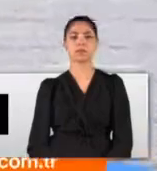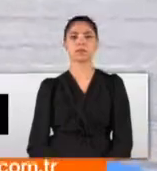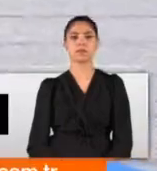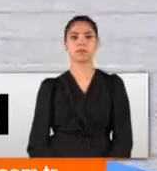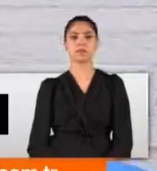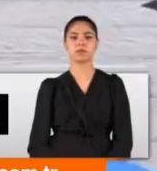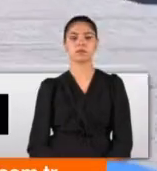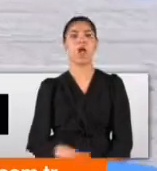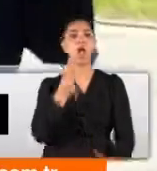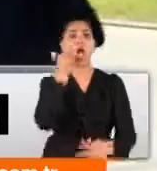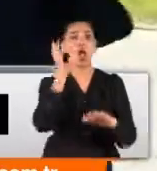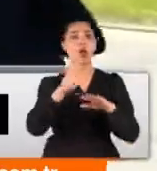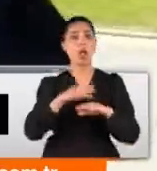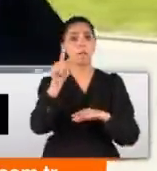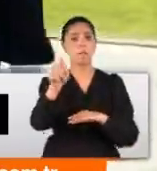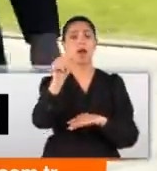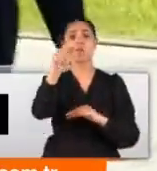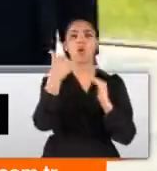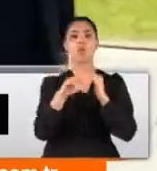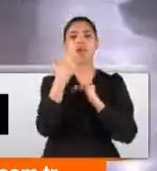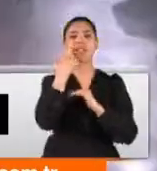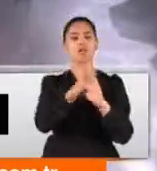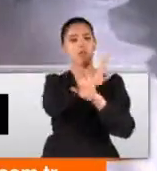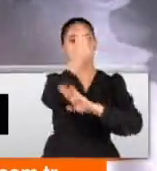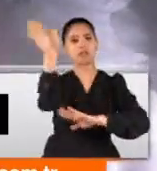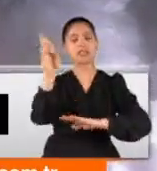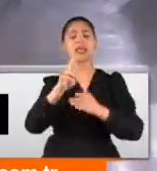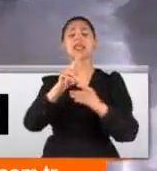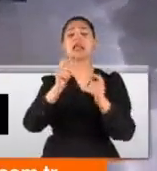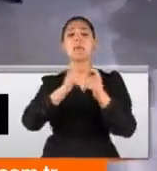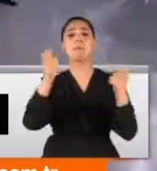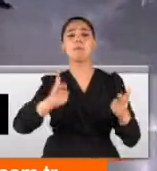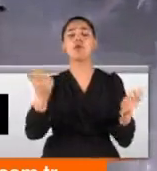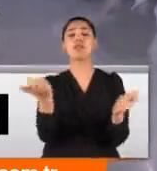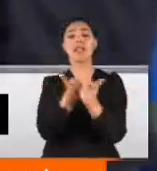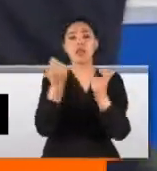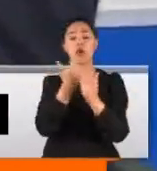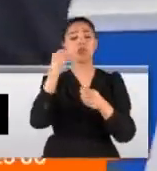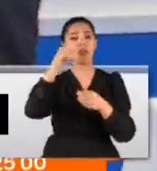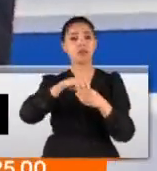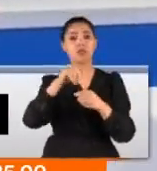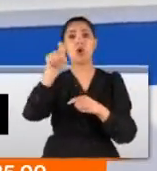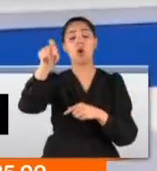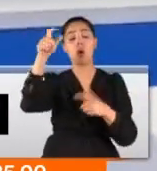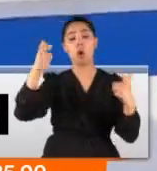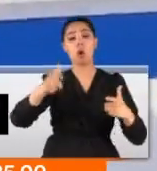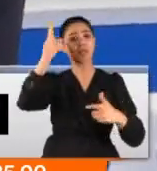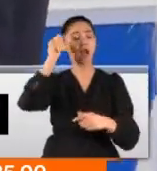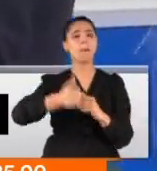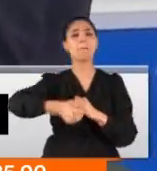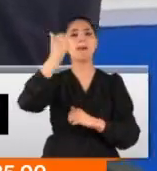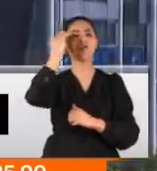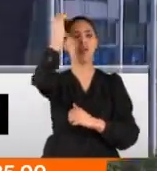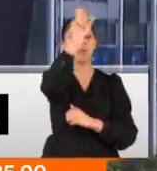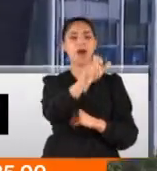Öyle de yaptı. Bu mesajlarla gitmişti Brüksel'deki NATO liderler zirvesine. Orada Amerikan Başkanı Joe Biden'la